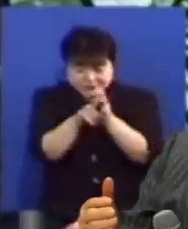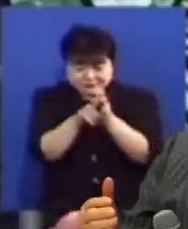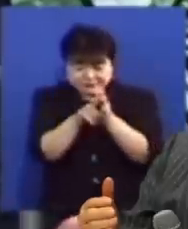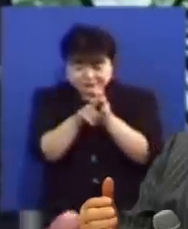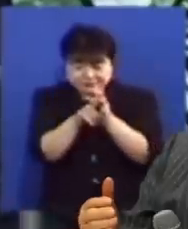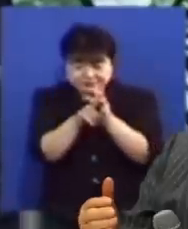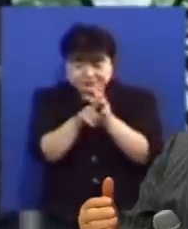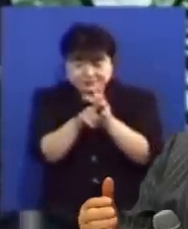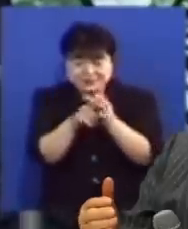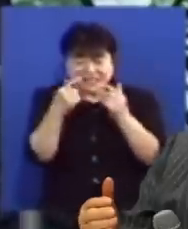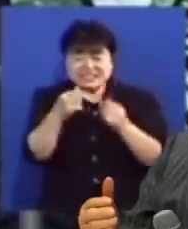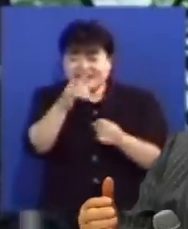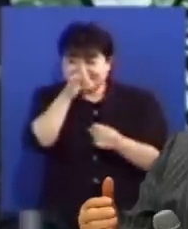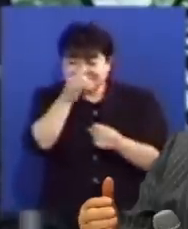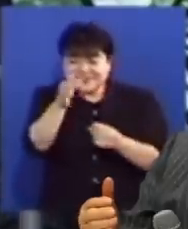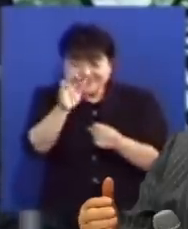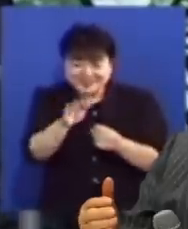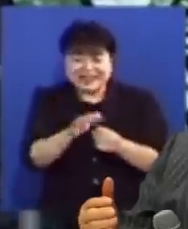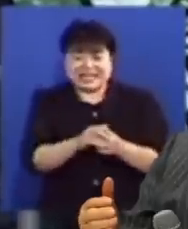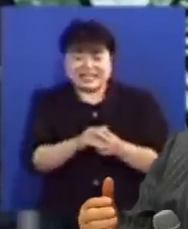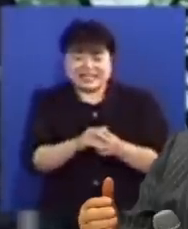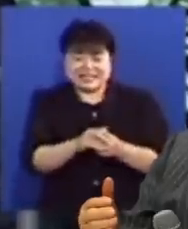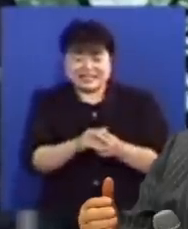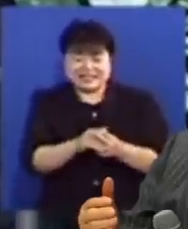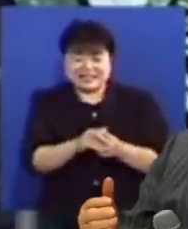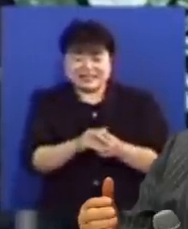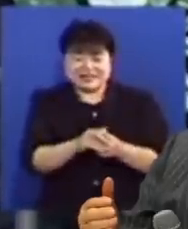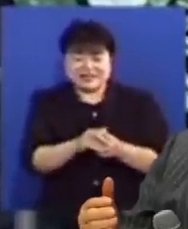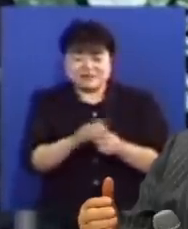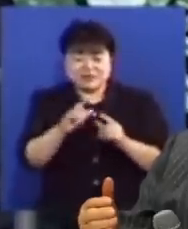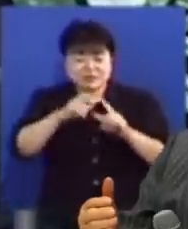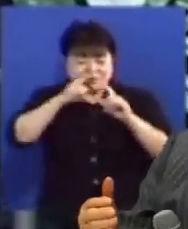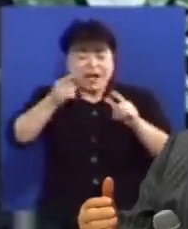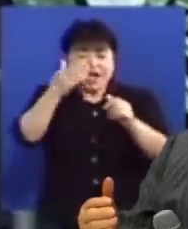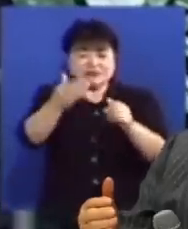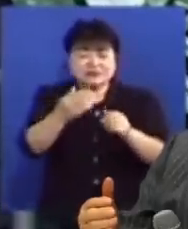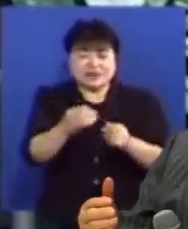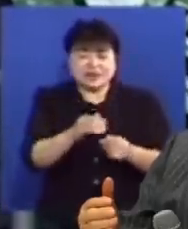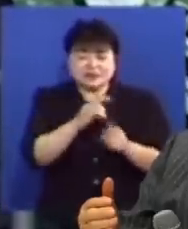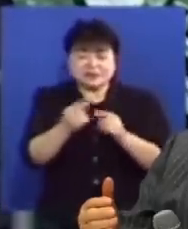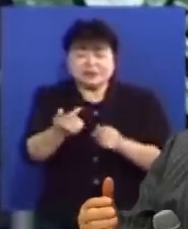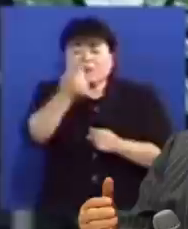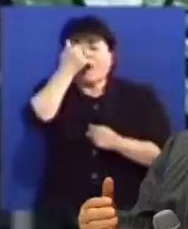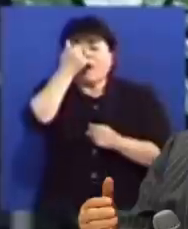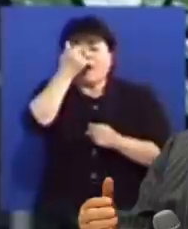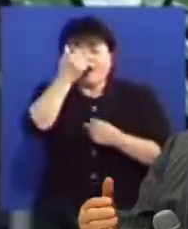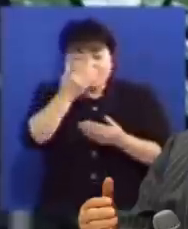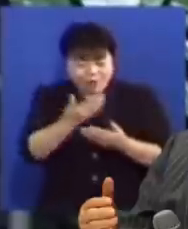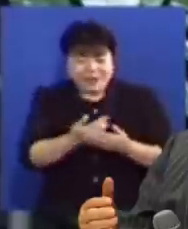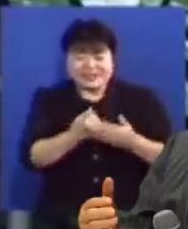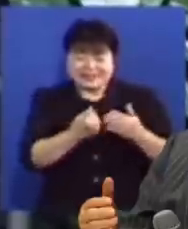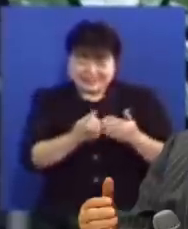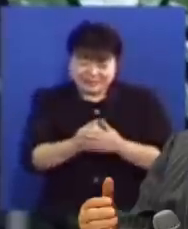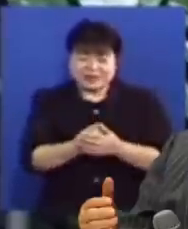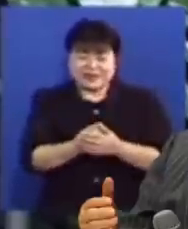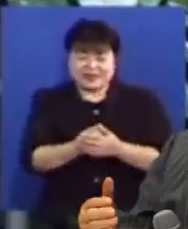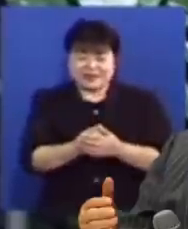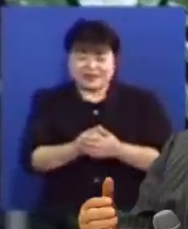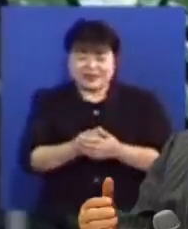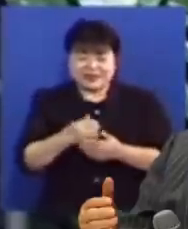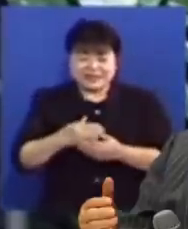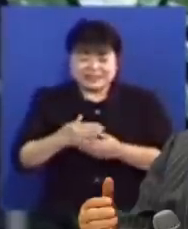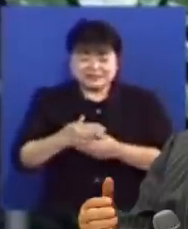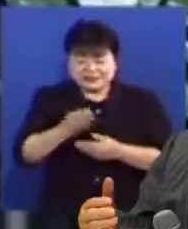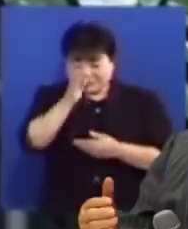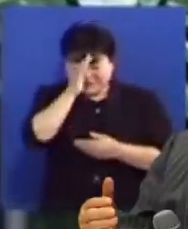늘 가지고 있지만 그러나 그것을 풀어놓지 못합니다 그런데 딱 심장병이 나았다